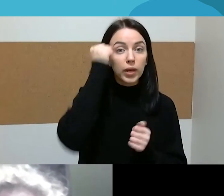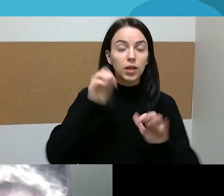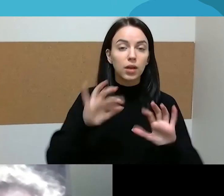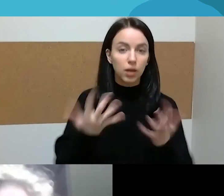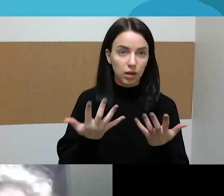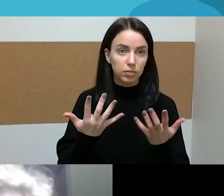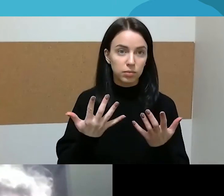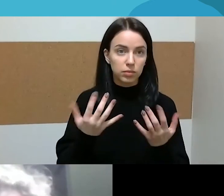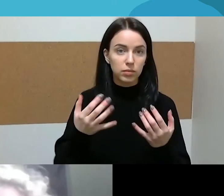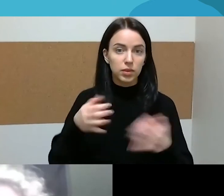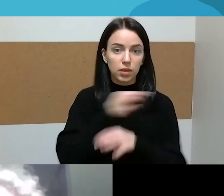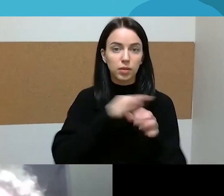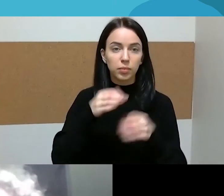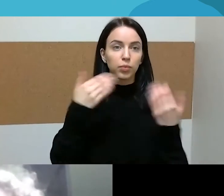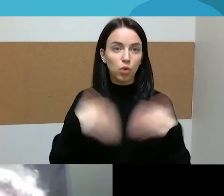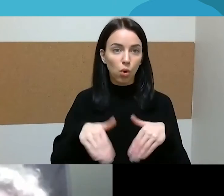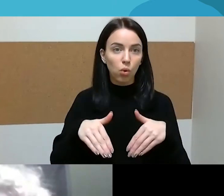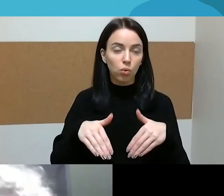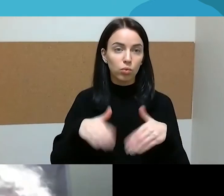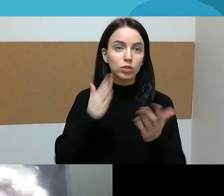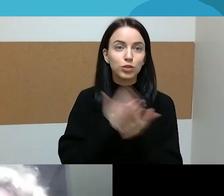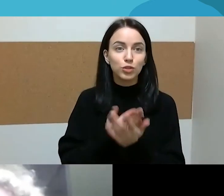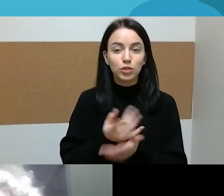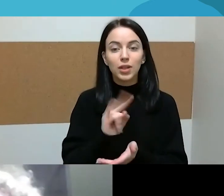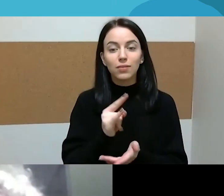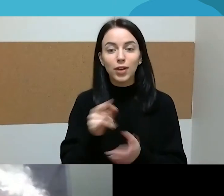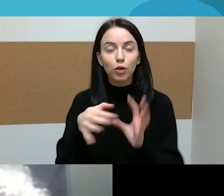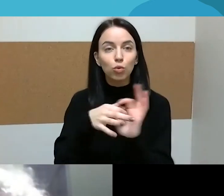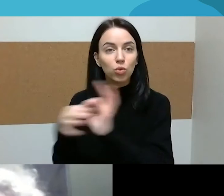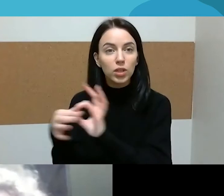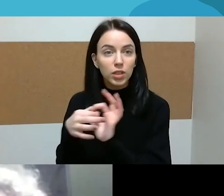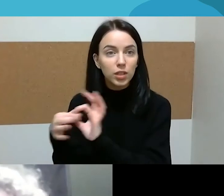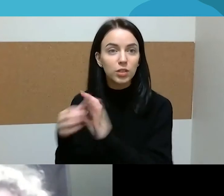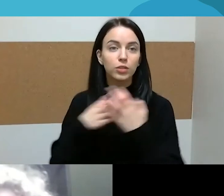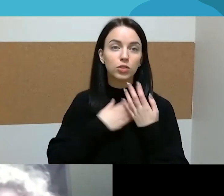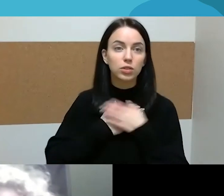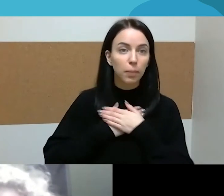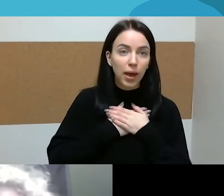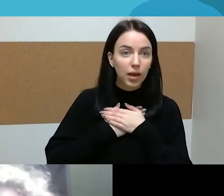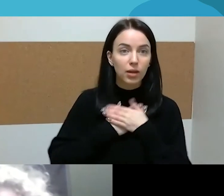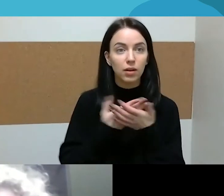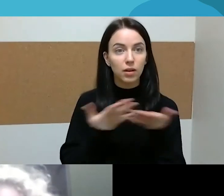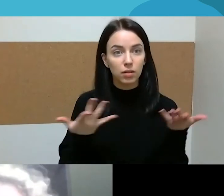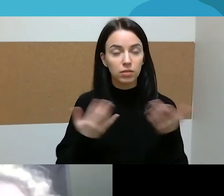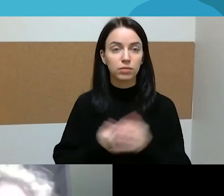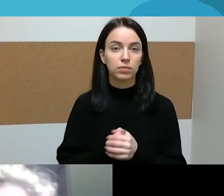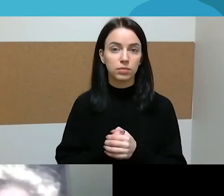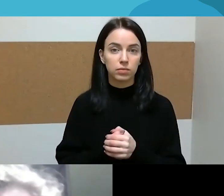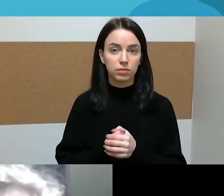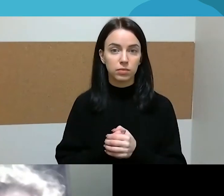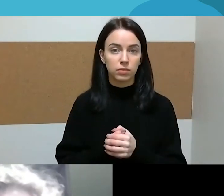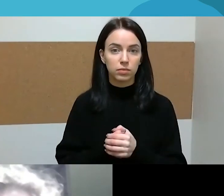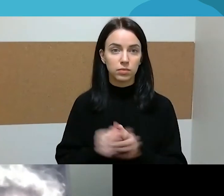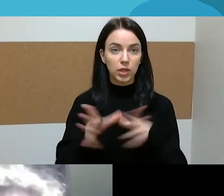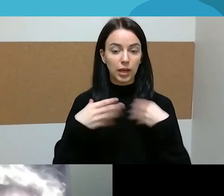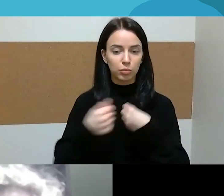jau buvo kalbama, kad esi randa ryšys, atsiranda tą meilę, atsiranda, nu, nežinau, kažkokia sveikesnė atmosfera